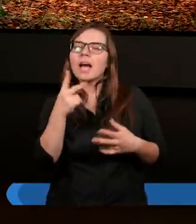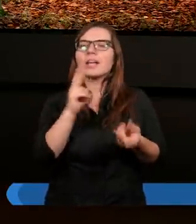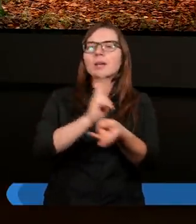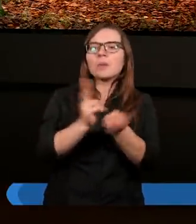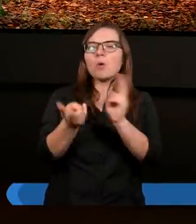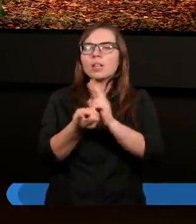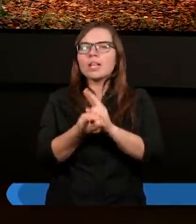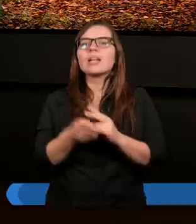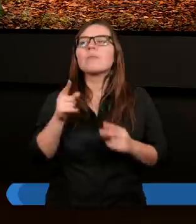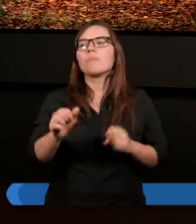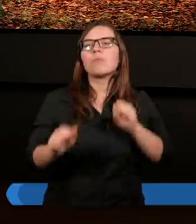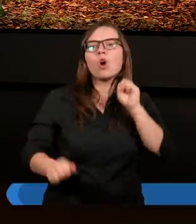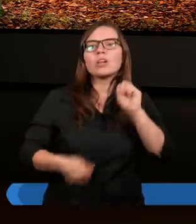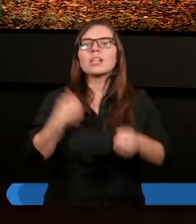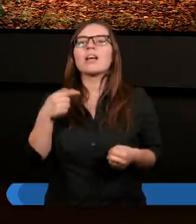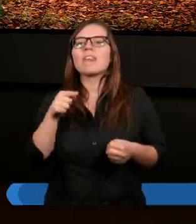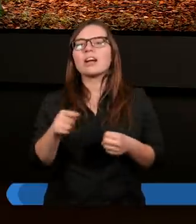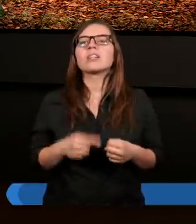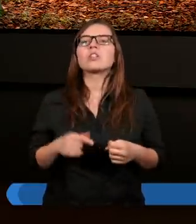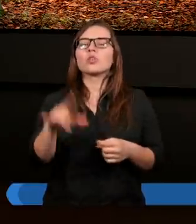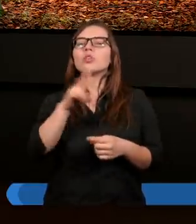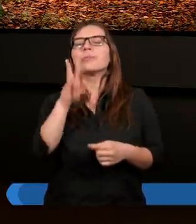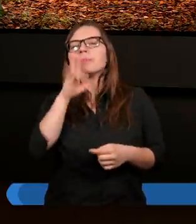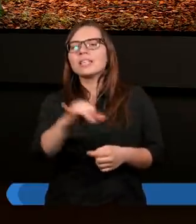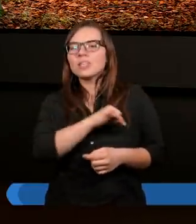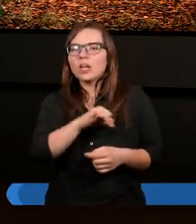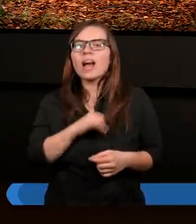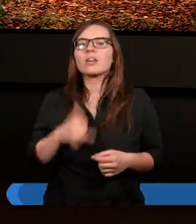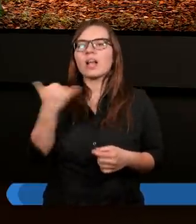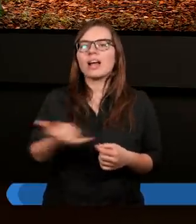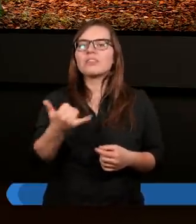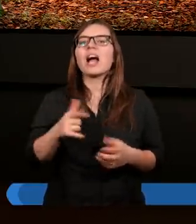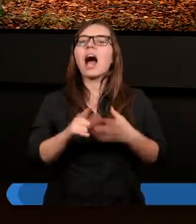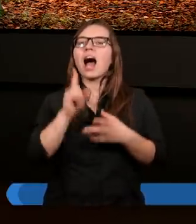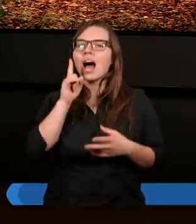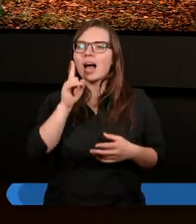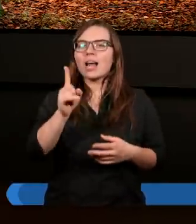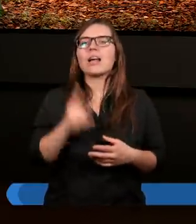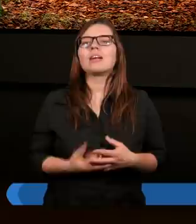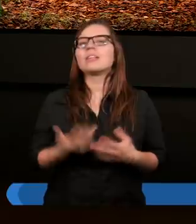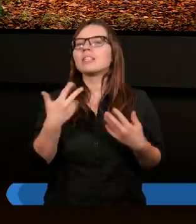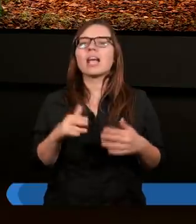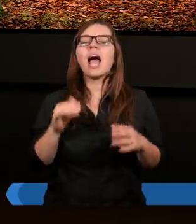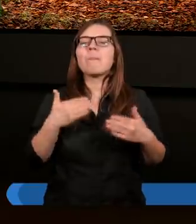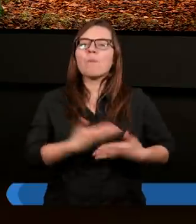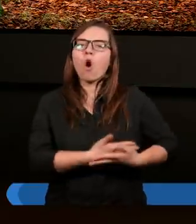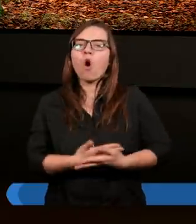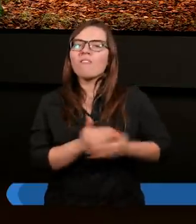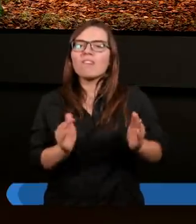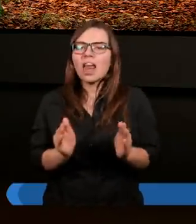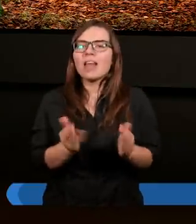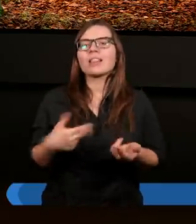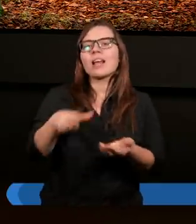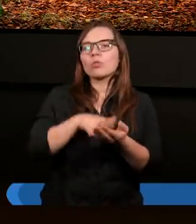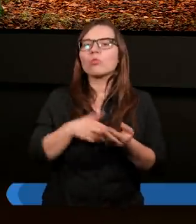spotykam, ponieważ wspomniałeś każdy, kto zgrzeszył. Dobrze, ale niemowlęta, które